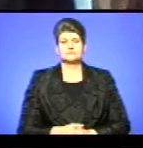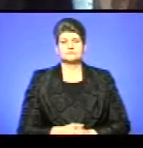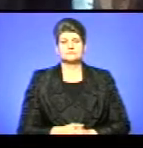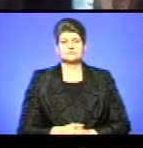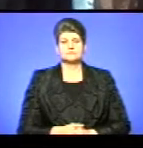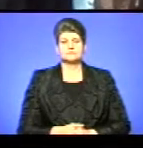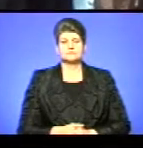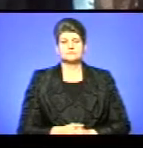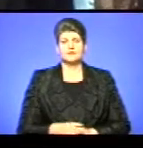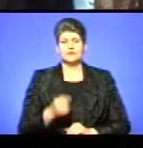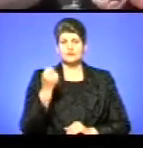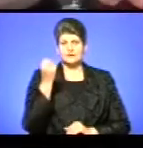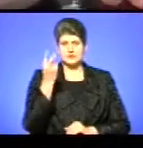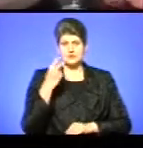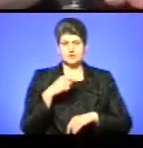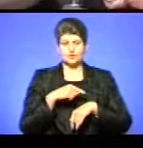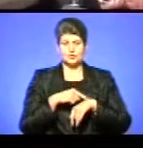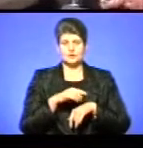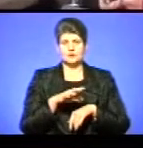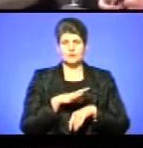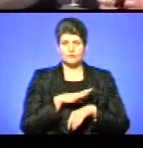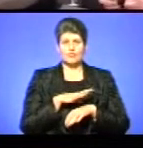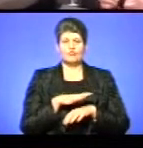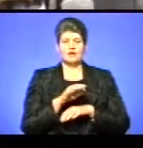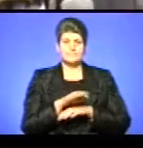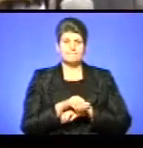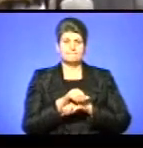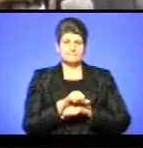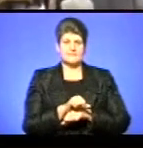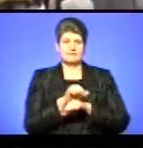О 12-й годині відбувся мітинг-реквієм.